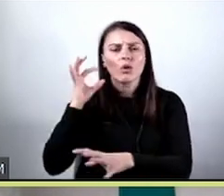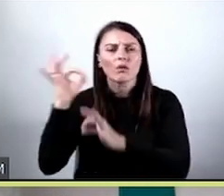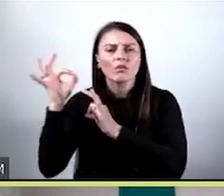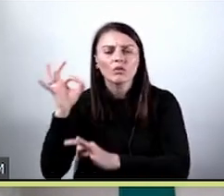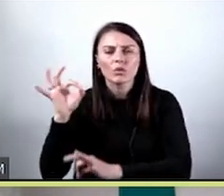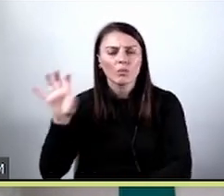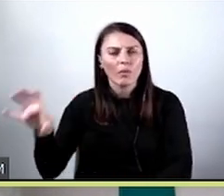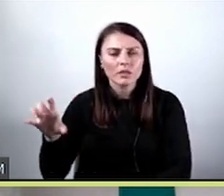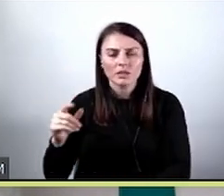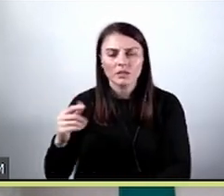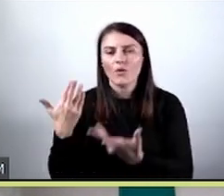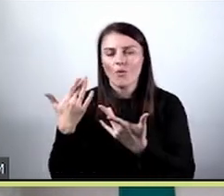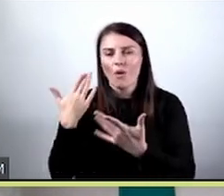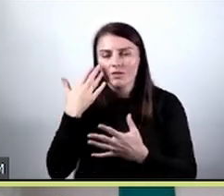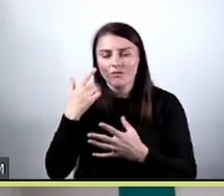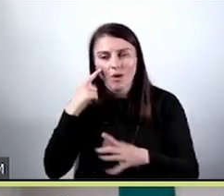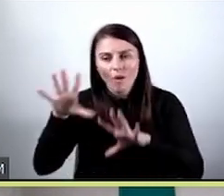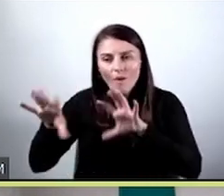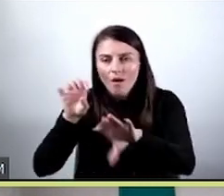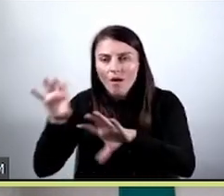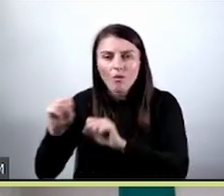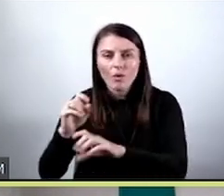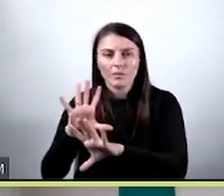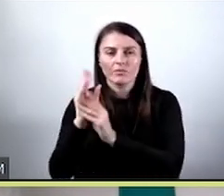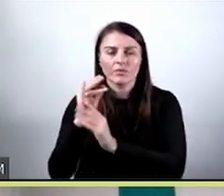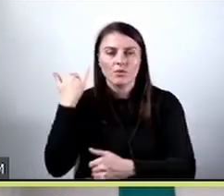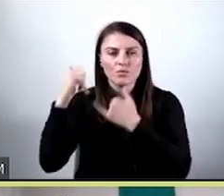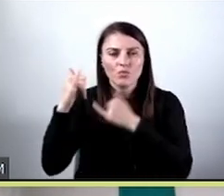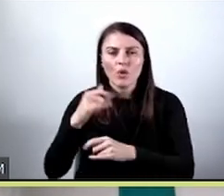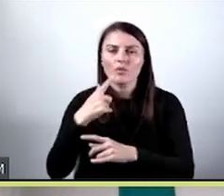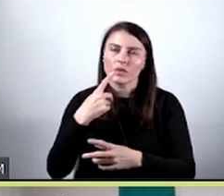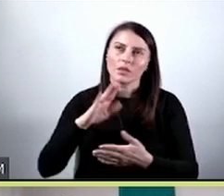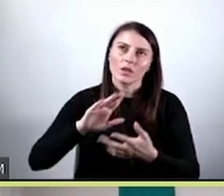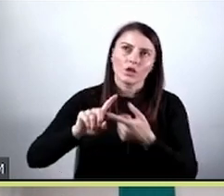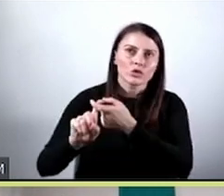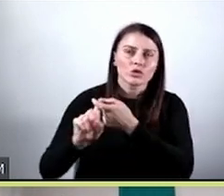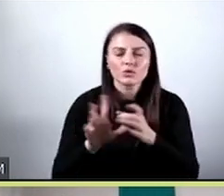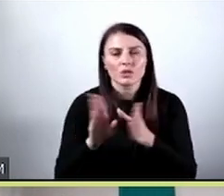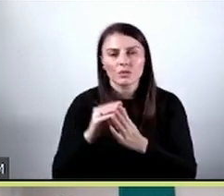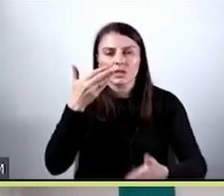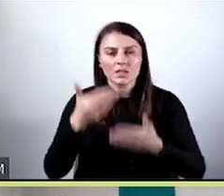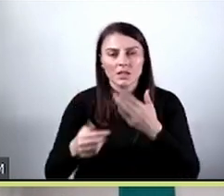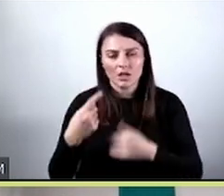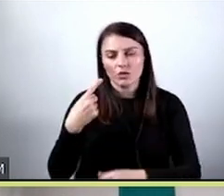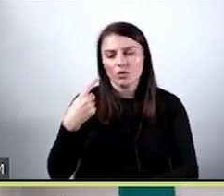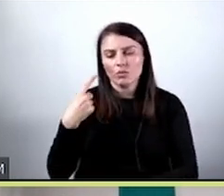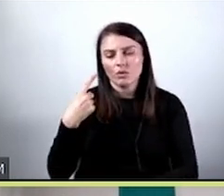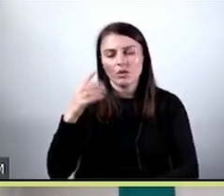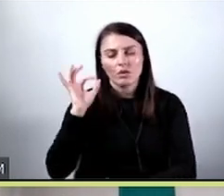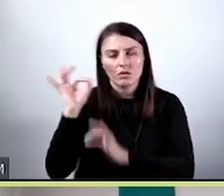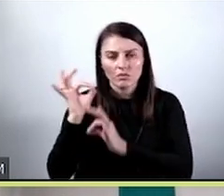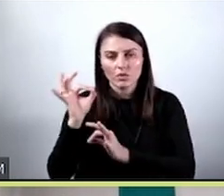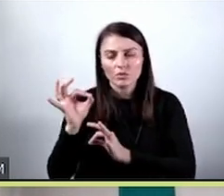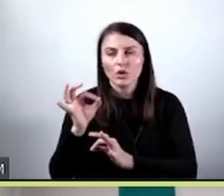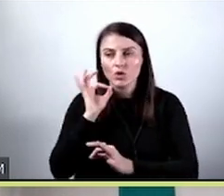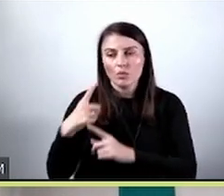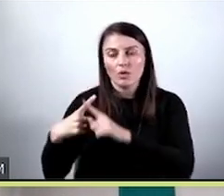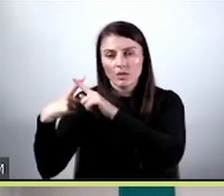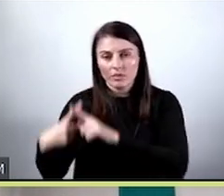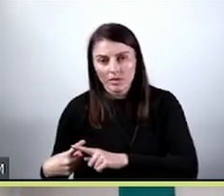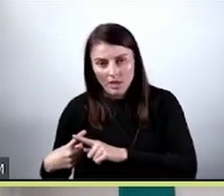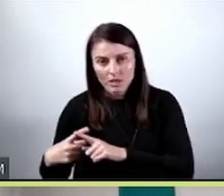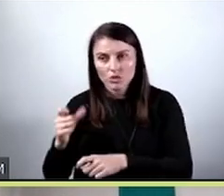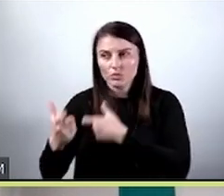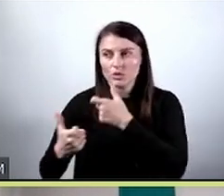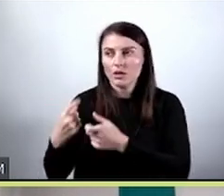sposób jesteśmy w stanie wyłapać ewentualne problemy właśnie związane z przeciekami. Dobrze jest też testować na danych z wartościami pustymi,